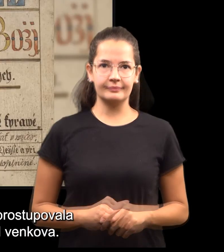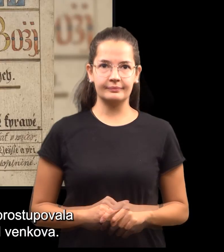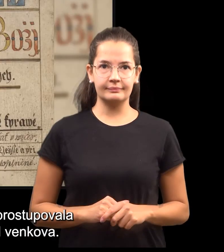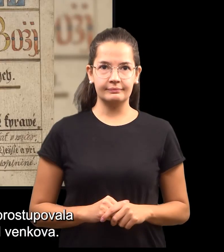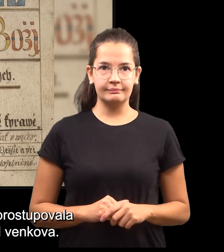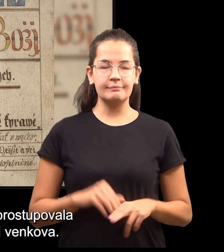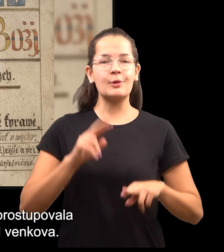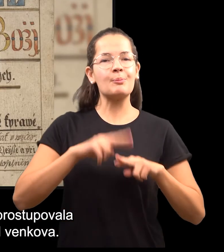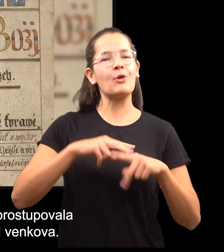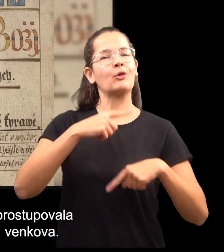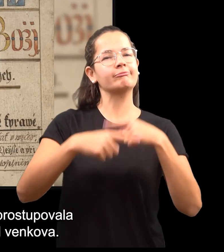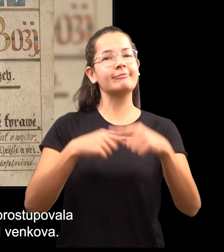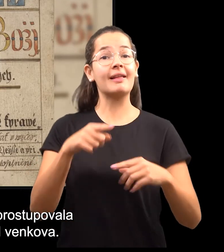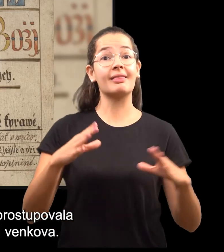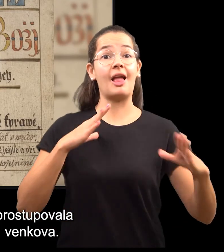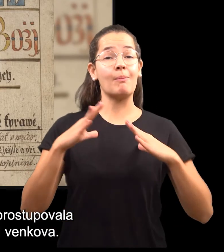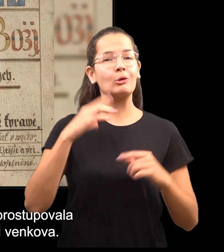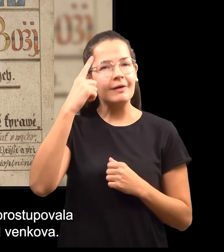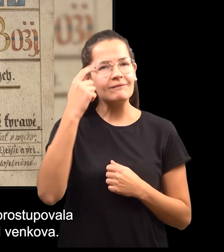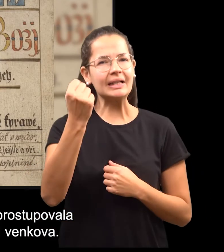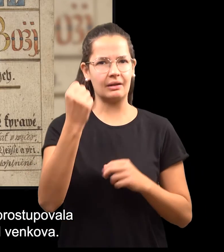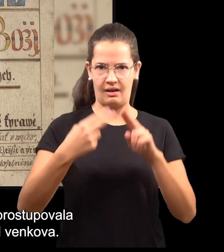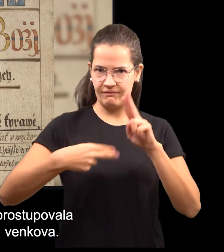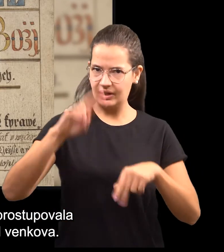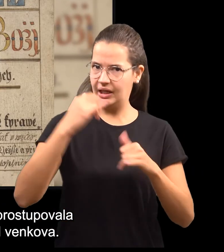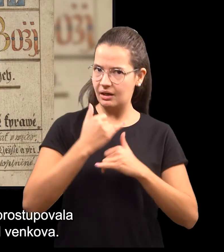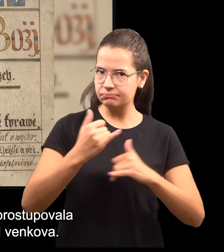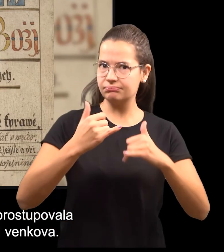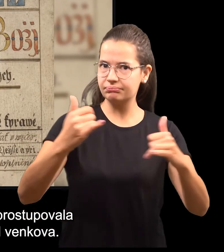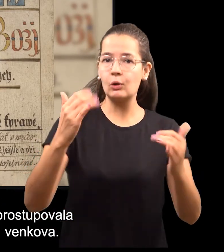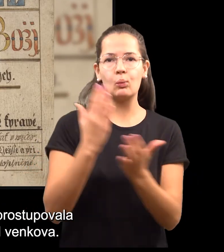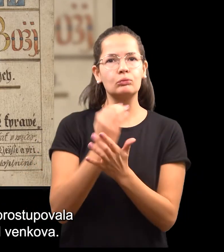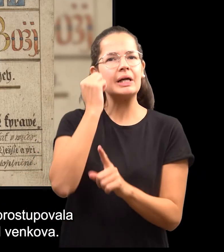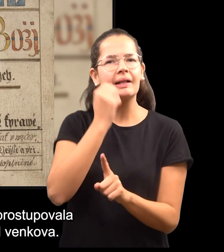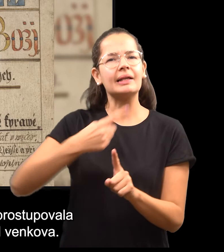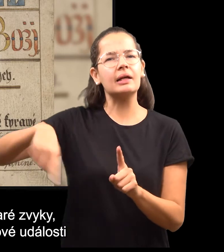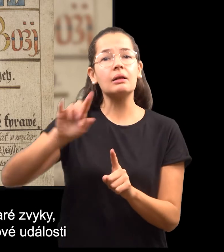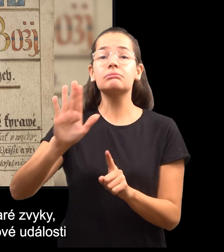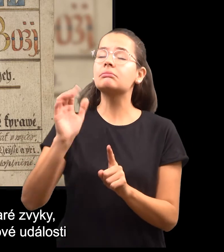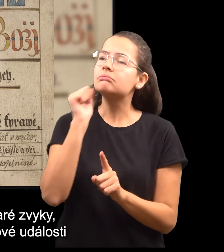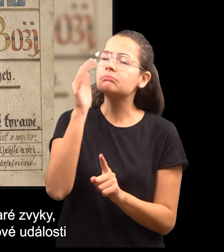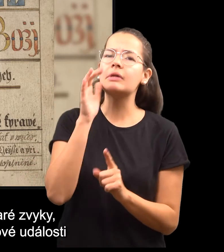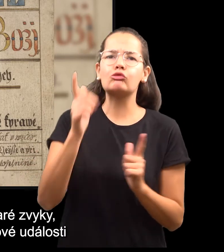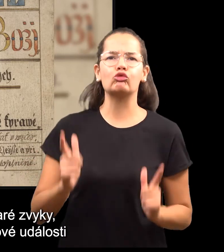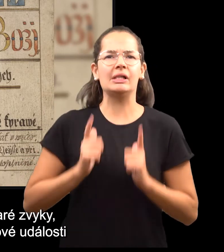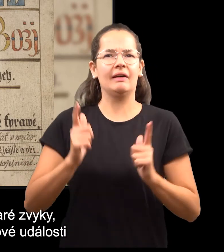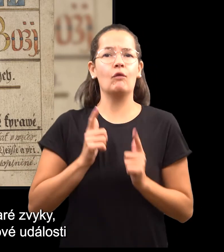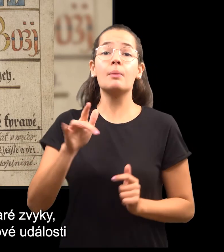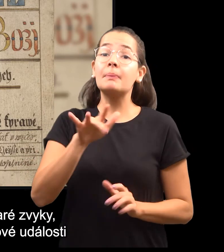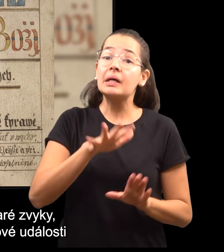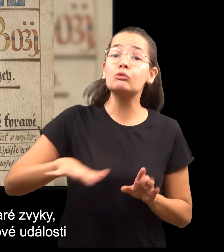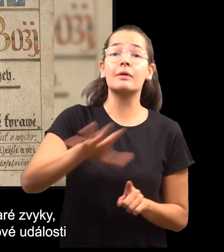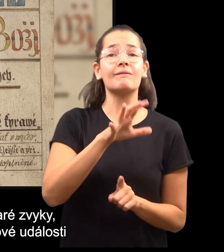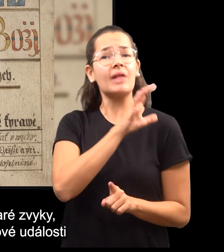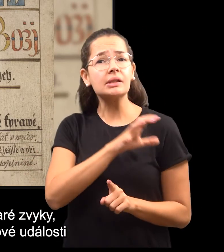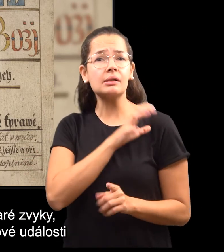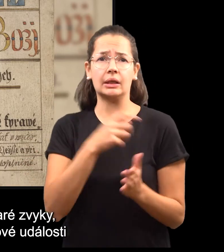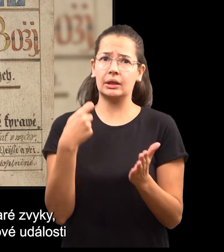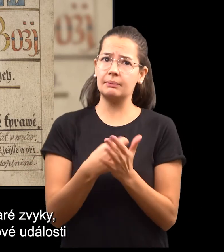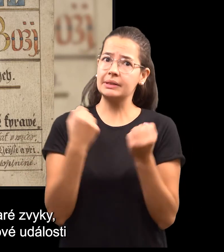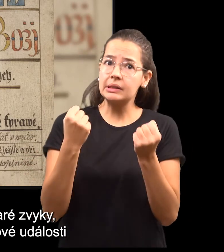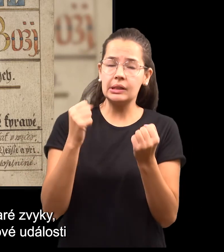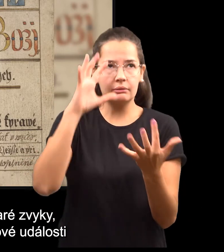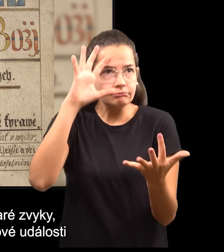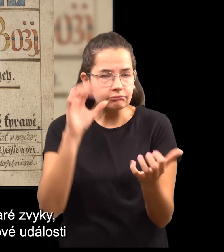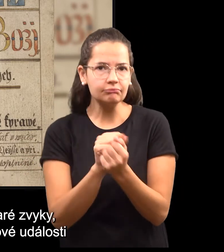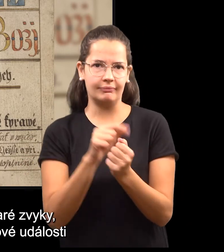Náboženská víra postaletí prostupovala každodenní život obyvatel Venkova. Zahrnovala mnohé prastaré zvyky, ale